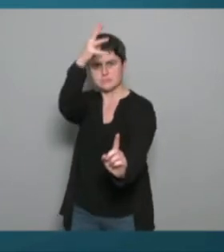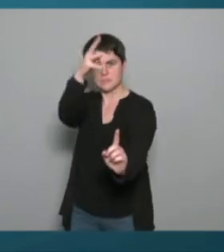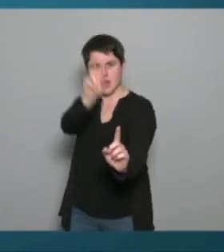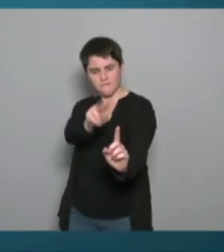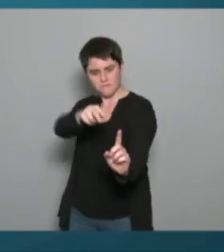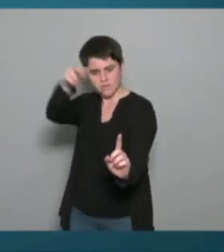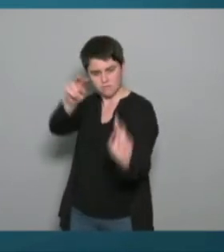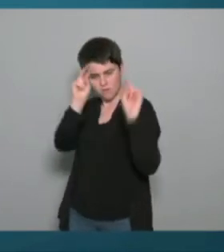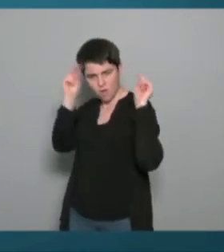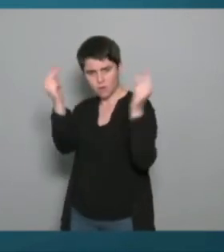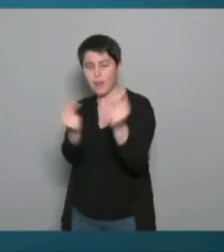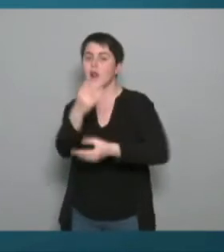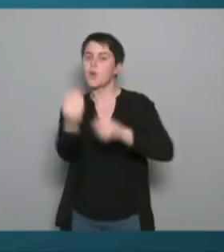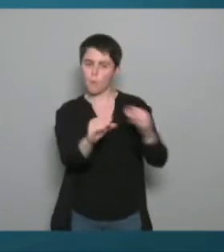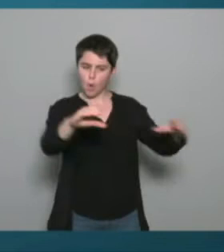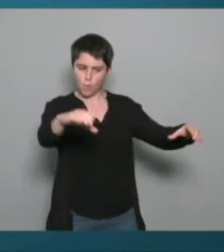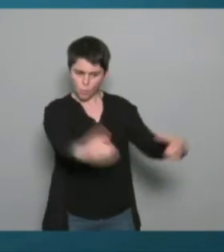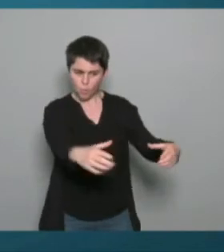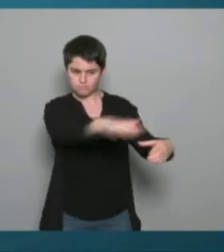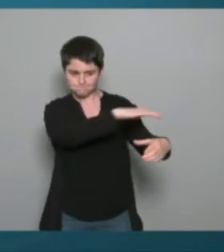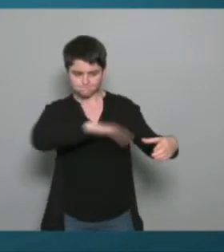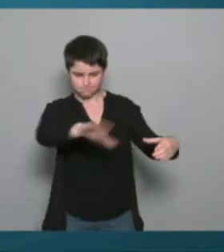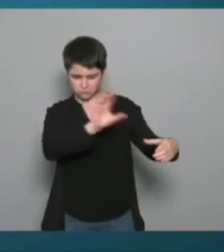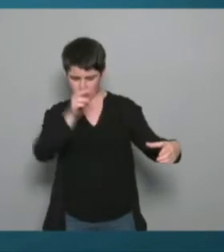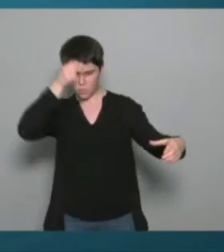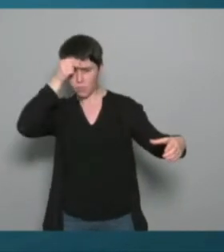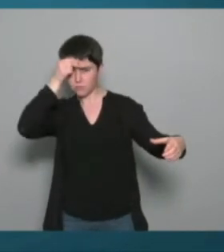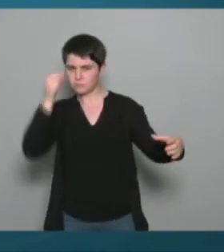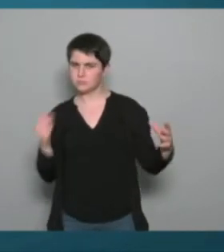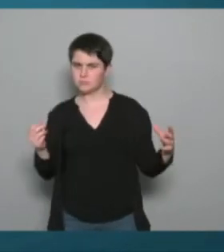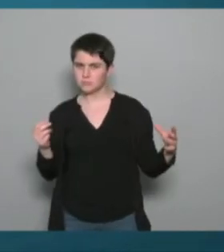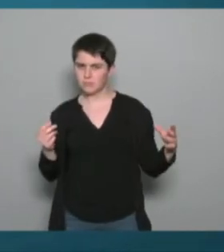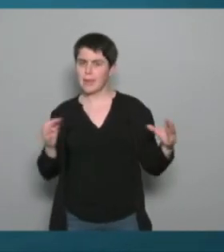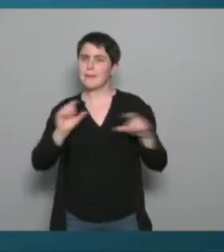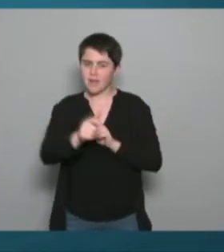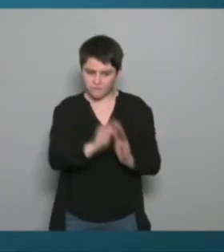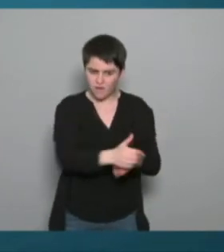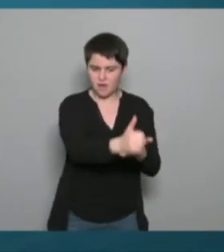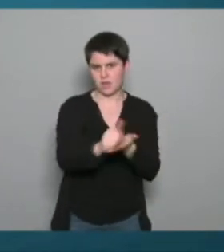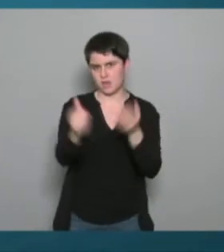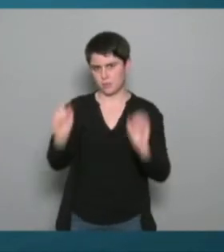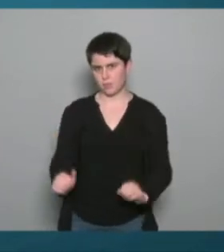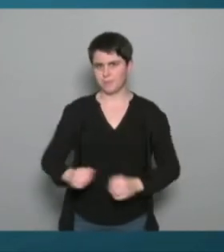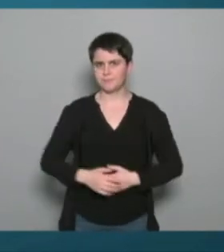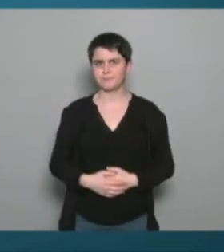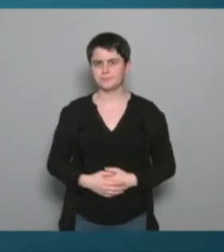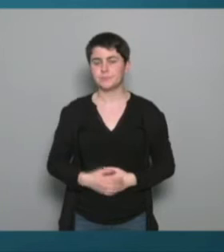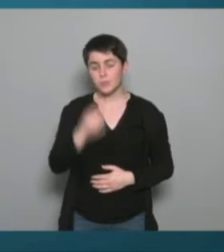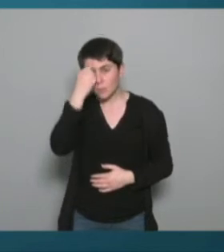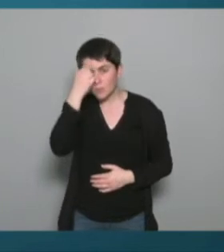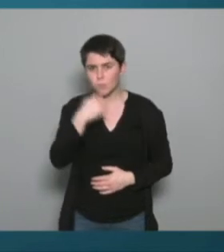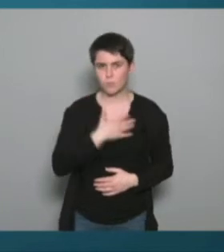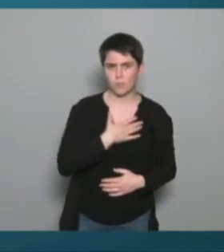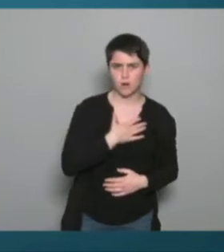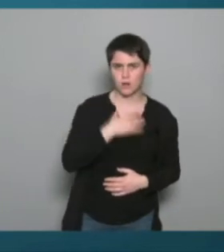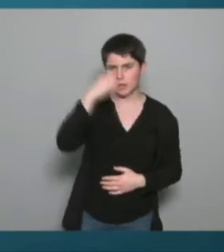aider et ça aussi ça va pour les pratiquants pour mes collègues et pour les professionnels